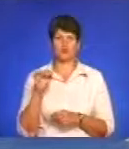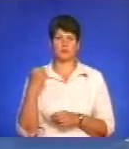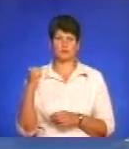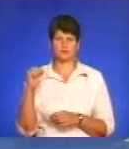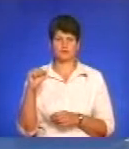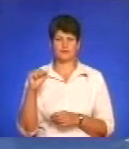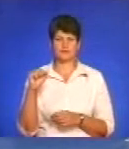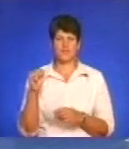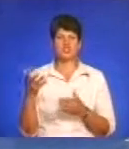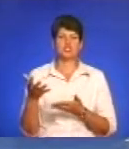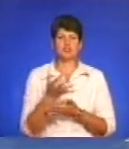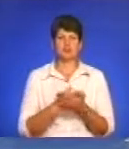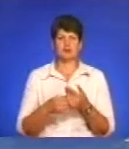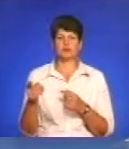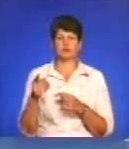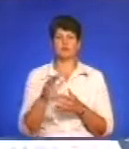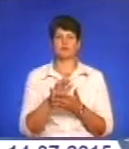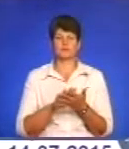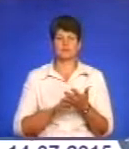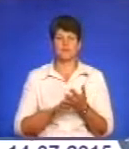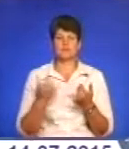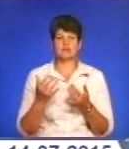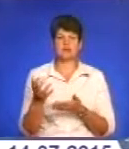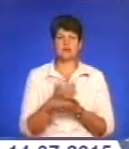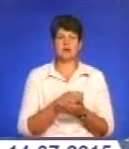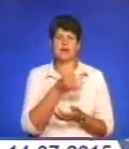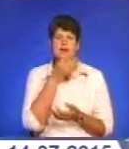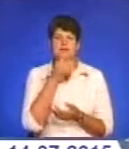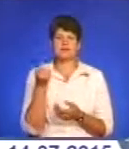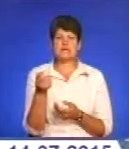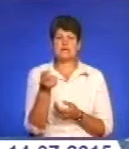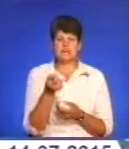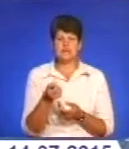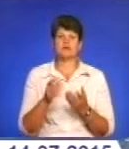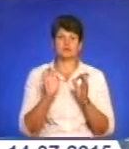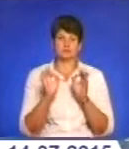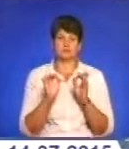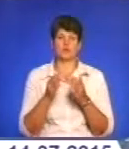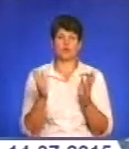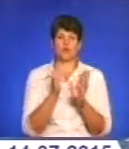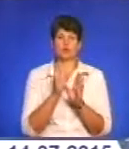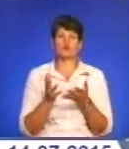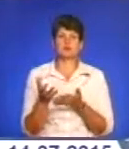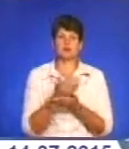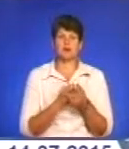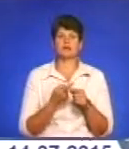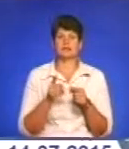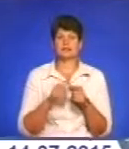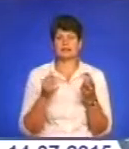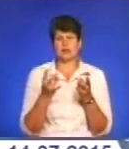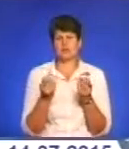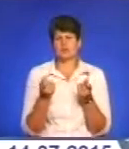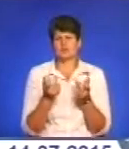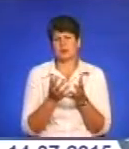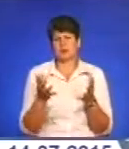Жнива на Тернопільщині тривають. Наразі аграрії збирають урожай ранніх зернових. За сприятливої погоди, щоб зібрати ці культури, знадобиться трохи